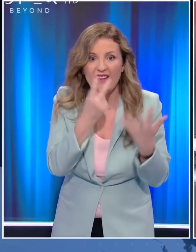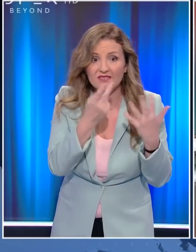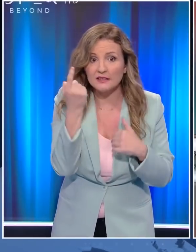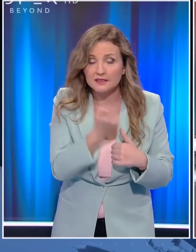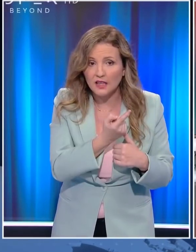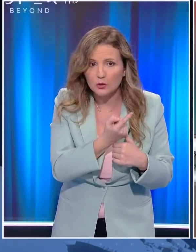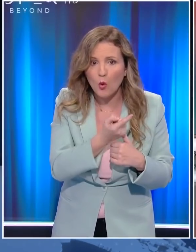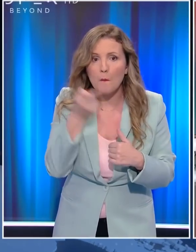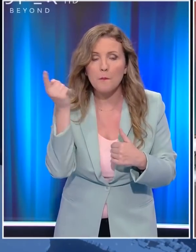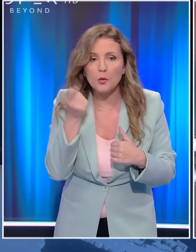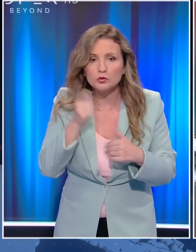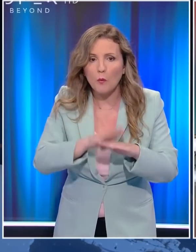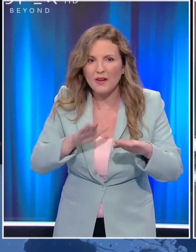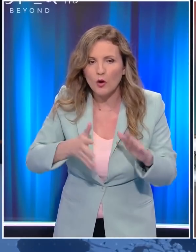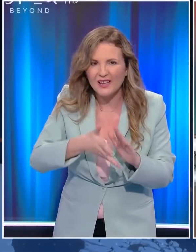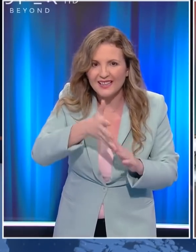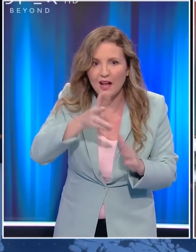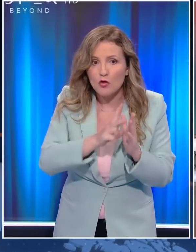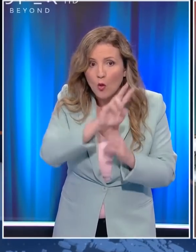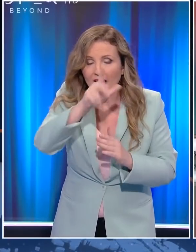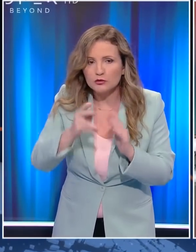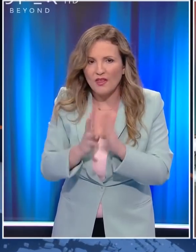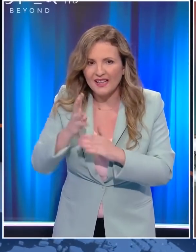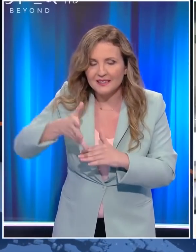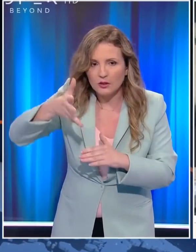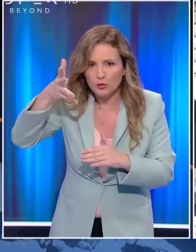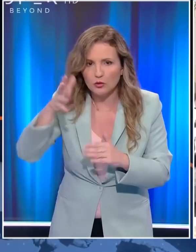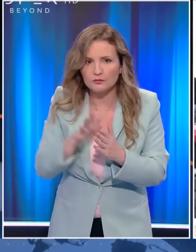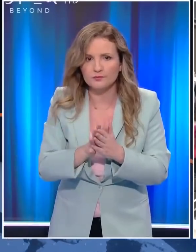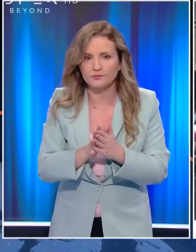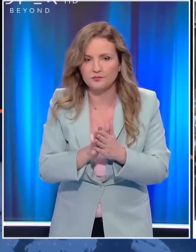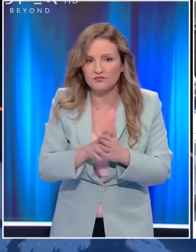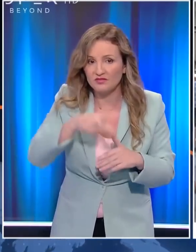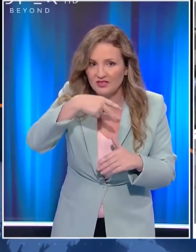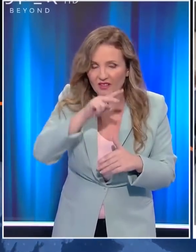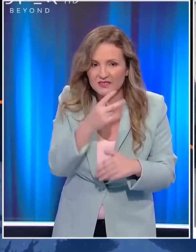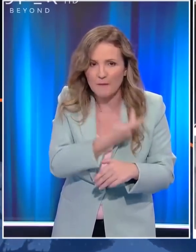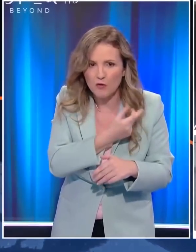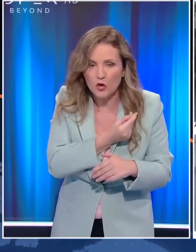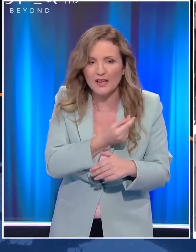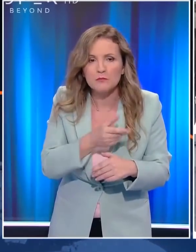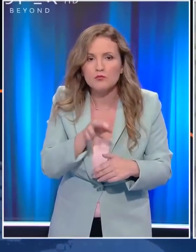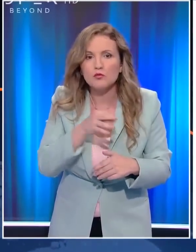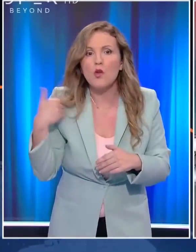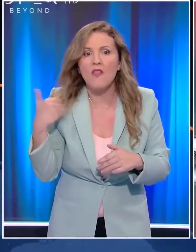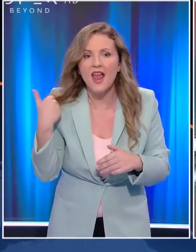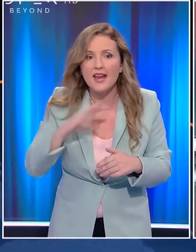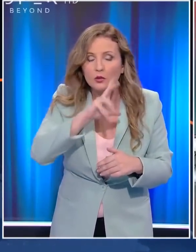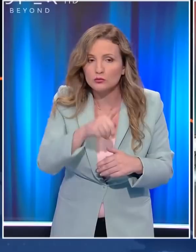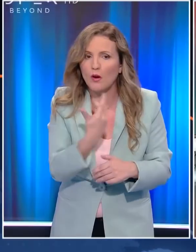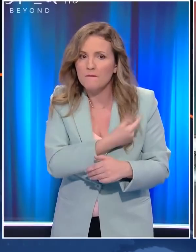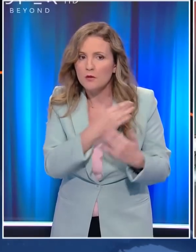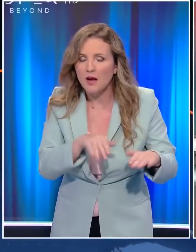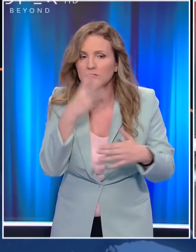% ανέρχεται το ποσοστό των παιδιών ηλικίας 12 έως 14 ετών. Την ίδια ώρα αυξάνεται η εμβολιαστική κάλυψη στους νέους. Μέχρι τώρα έχουν